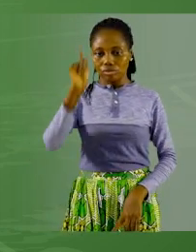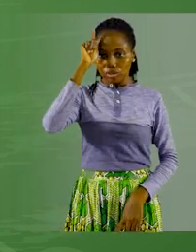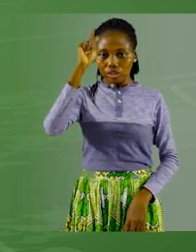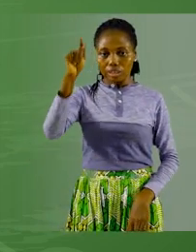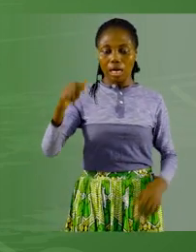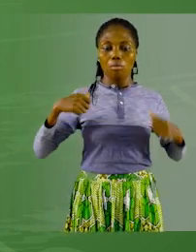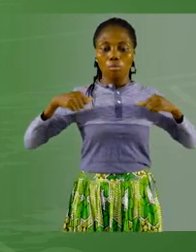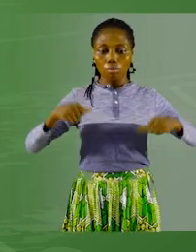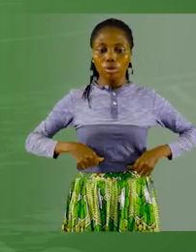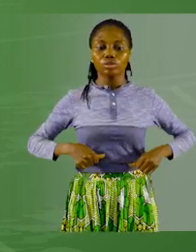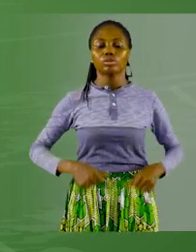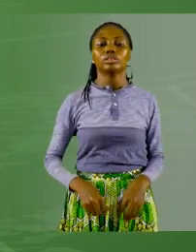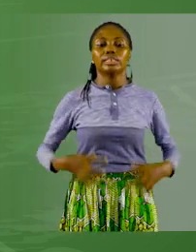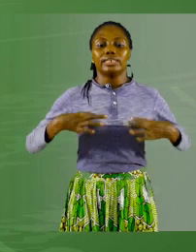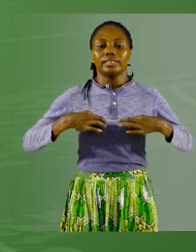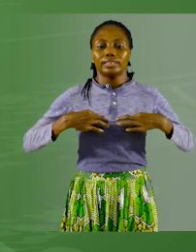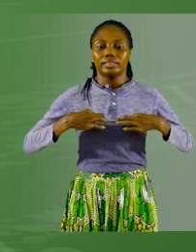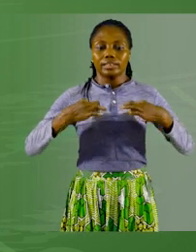vêtes bouteilles.